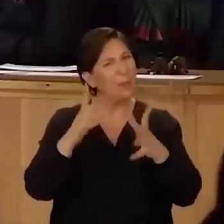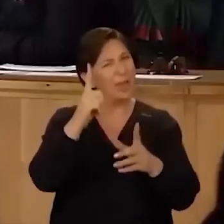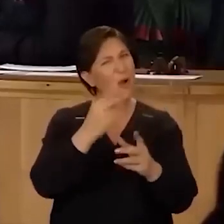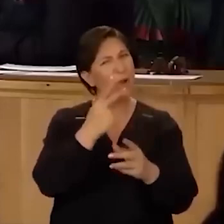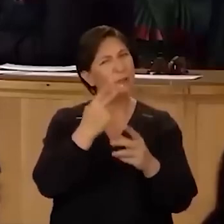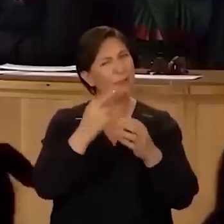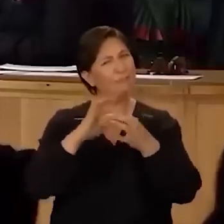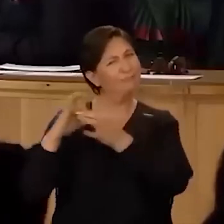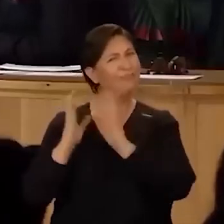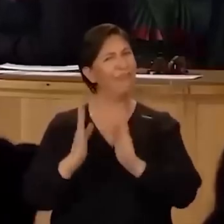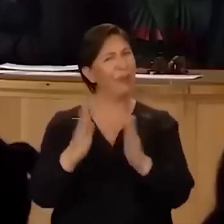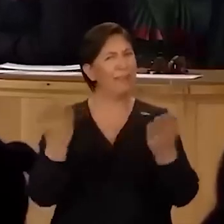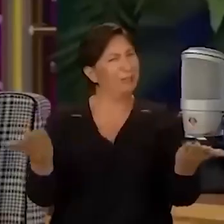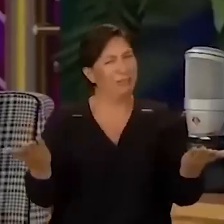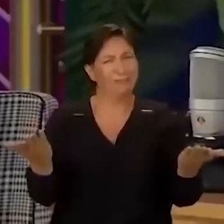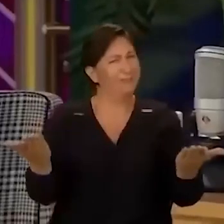konuşma ilerliyor.